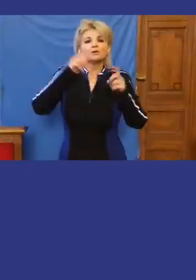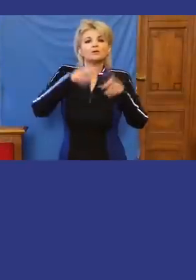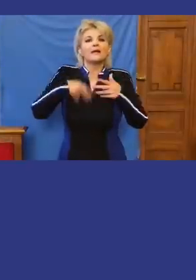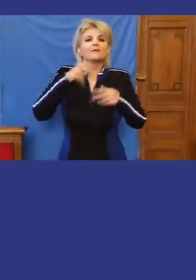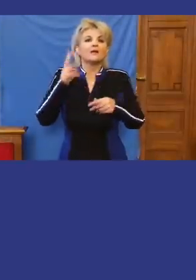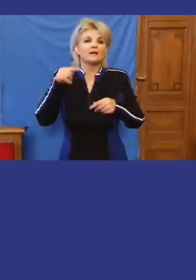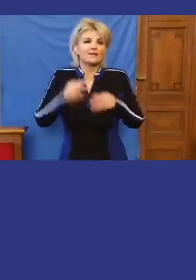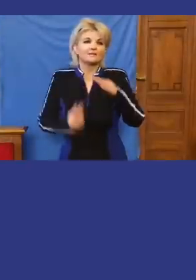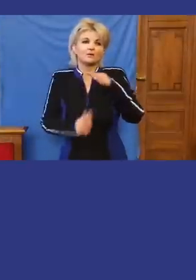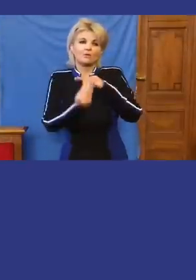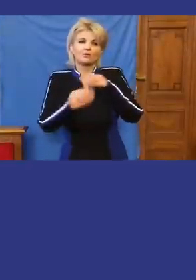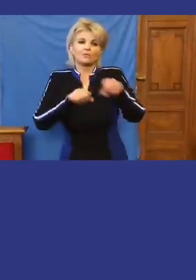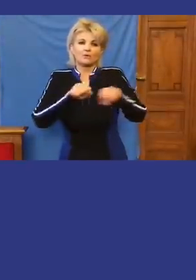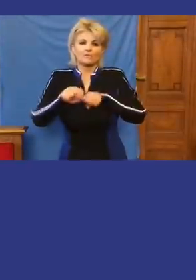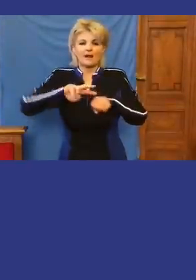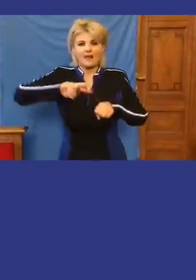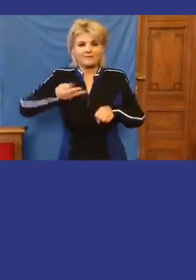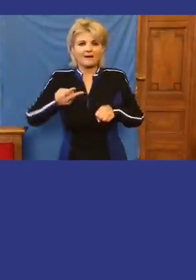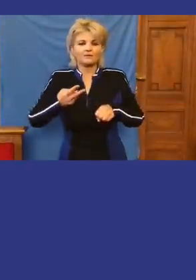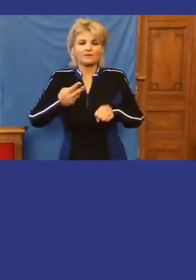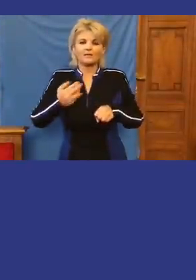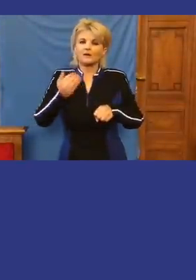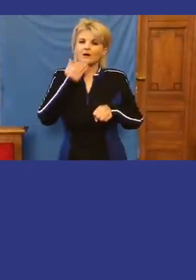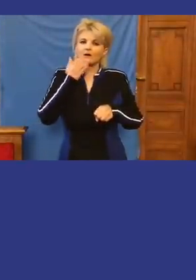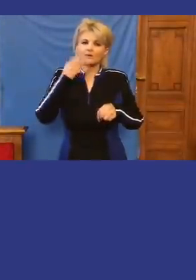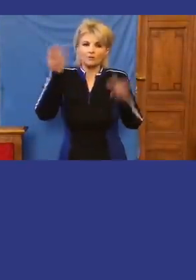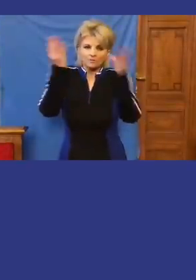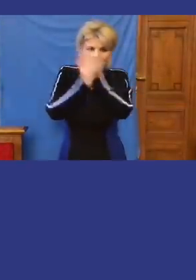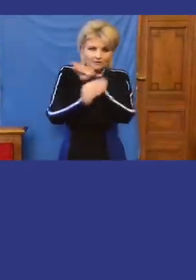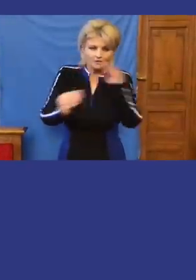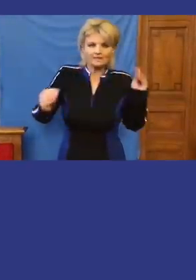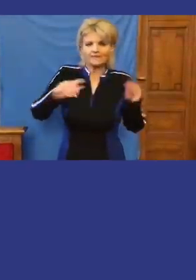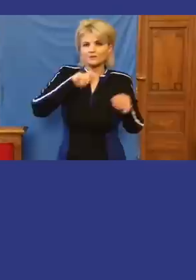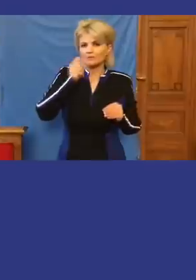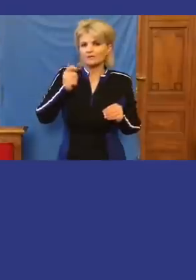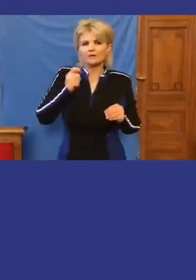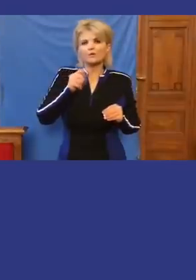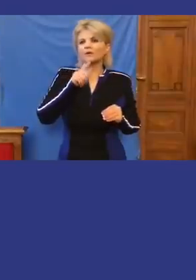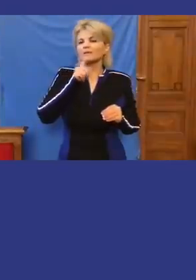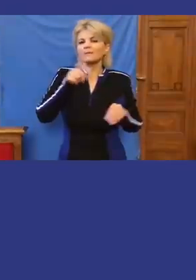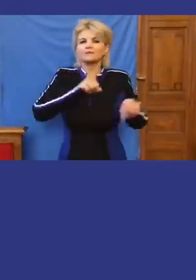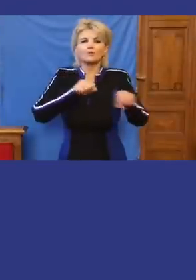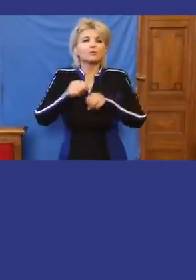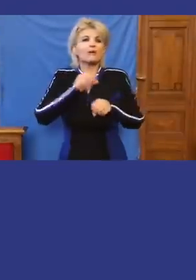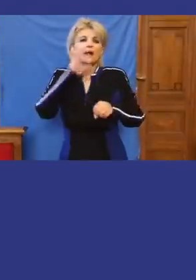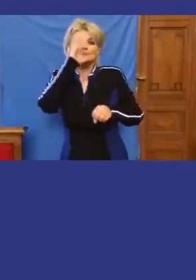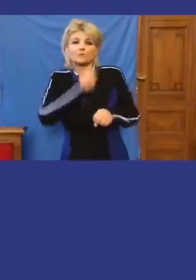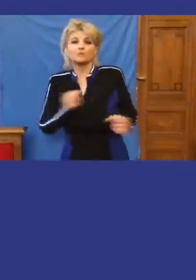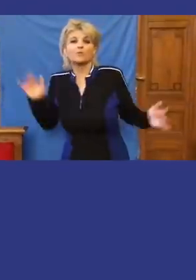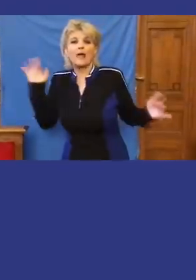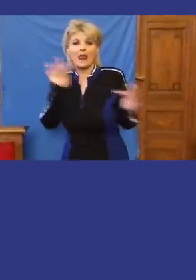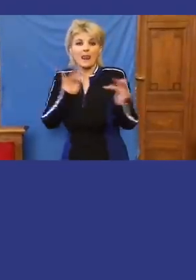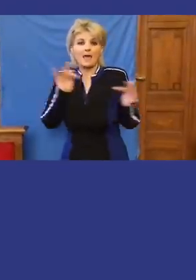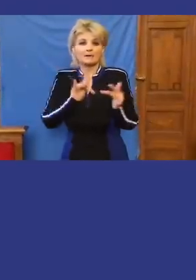az iszonyatosan korrupt kormányt leváltani szándékozó becsületes, tisztességes magyarok majd nem lesznek kitéve a kormány bosszújának?